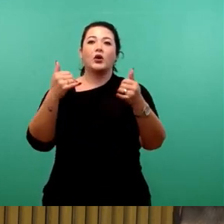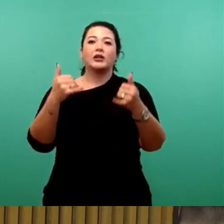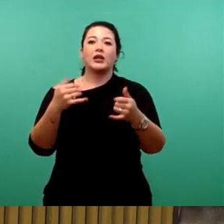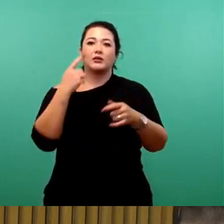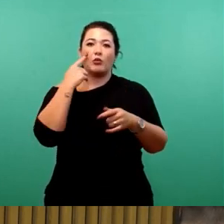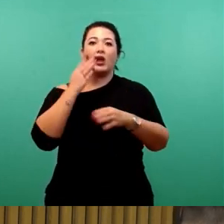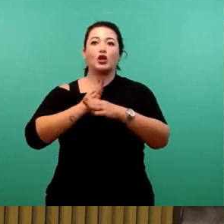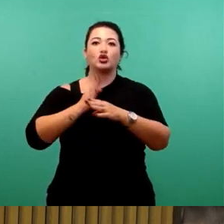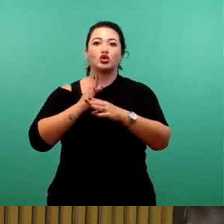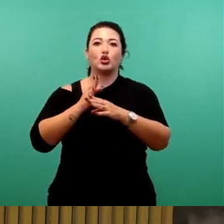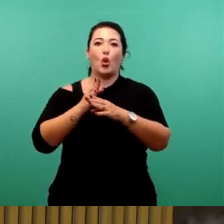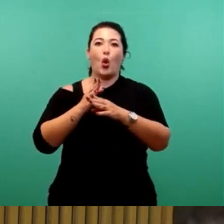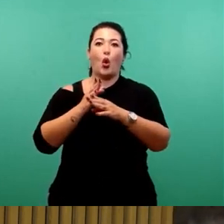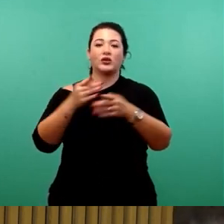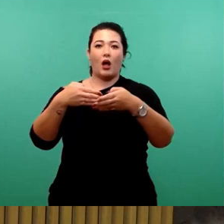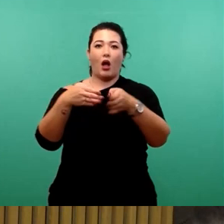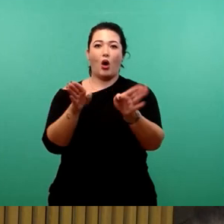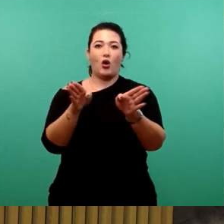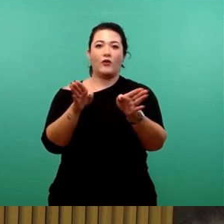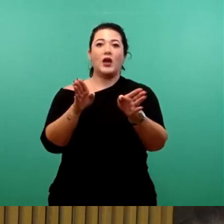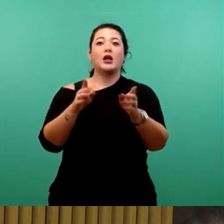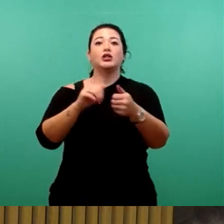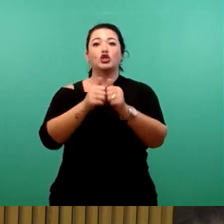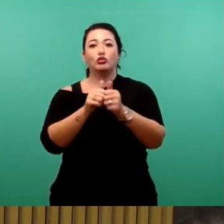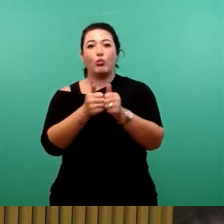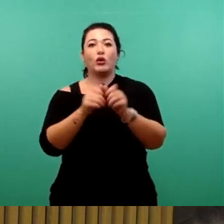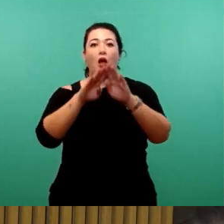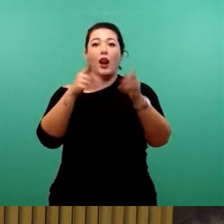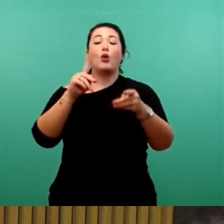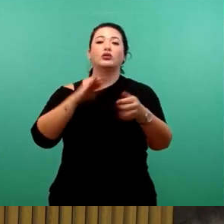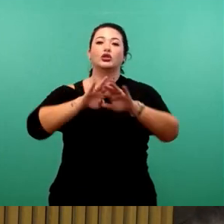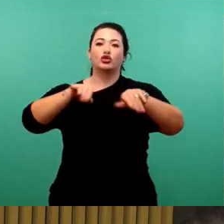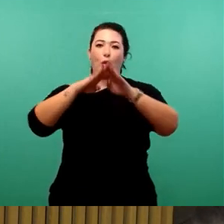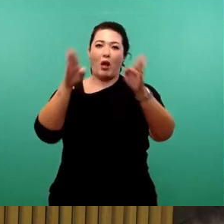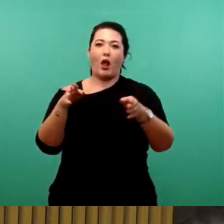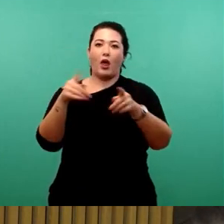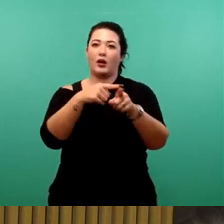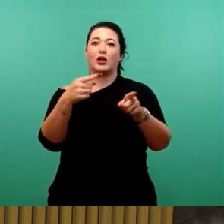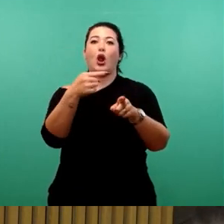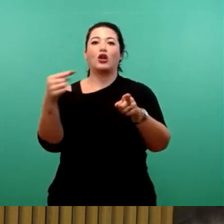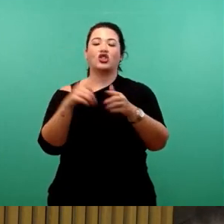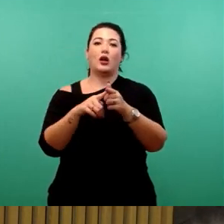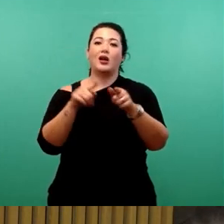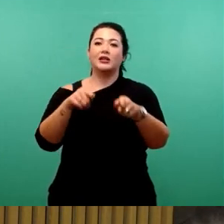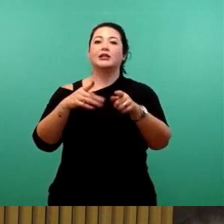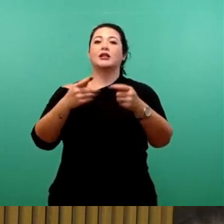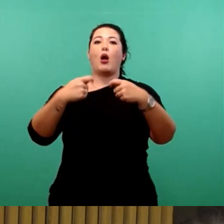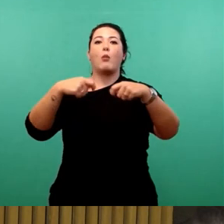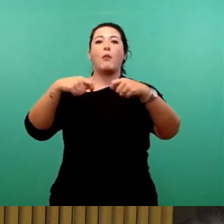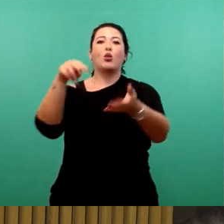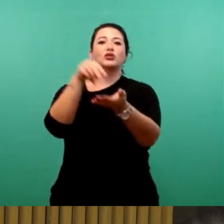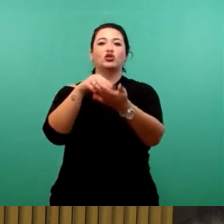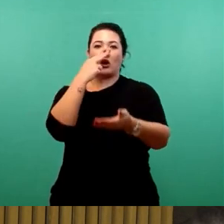das heißt die Schwimmhalle und die Sporthalle in Glotsche. Meine Fragen wären dazu, wie ist der bauliche Zustand der Schwimmhalle und der Sporthalle in Glotsche?